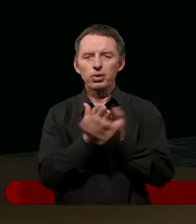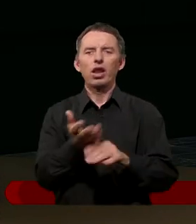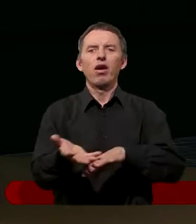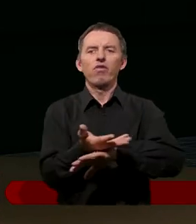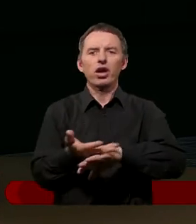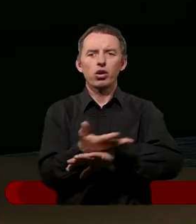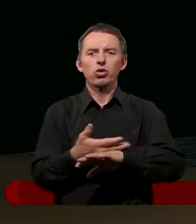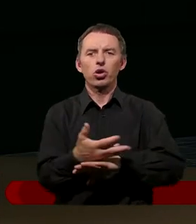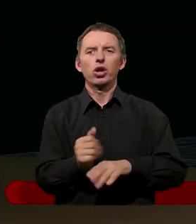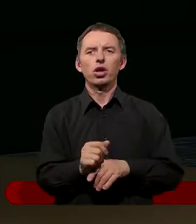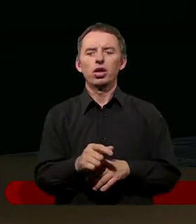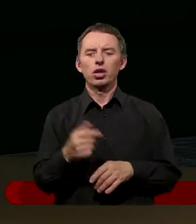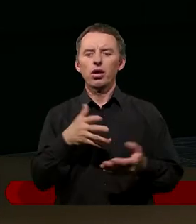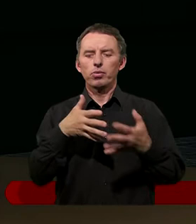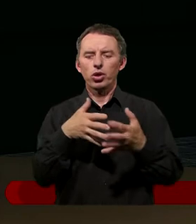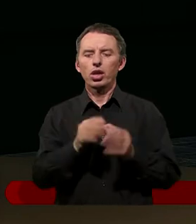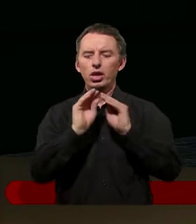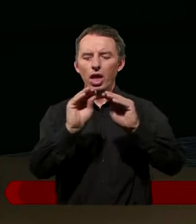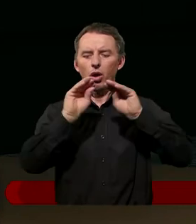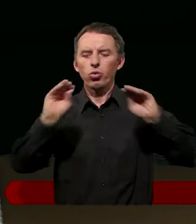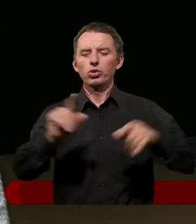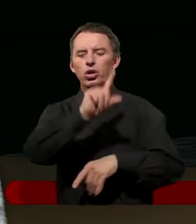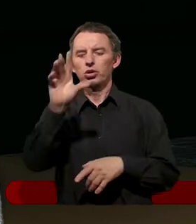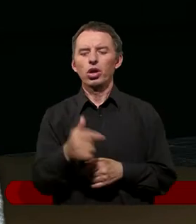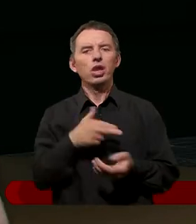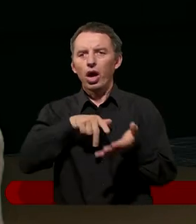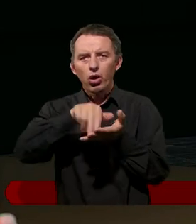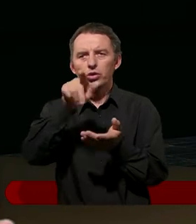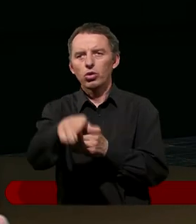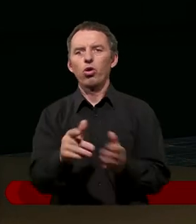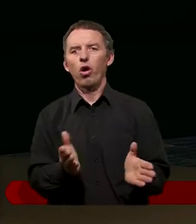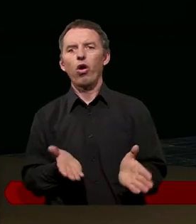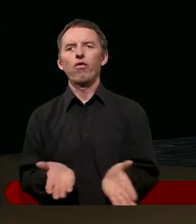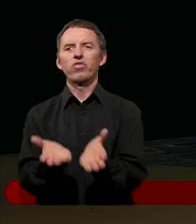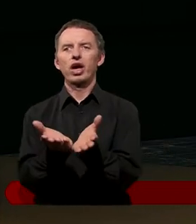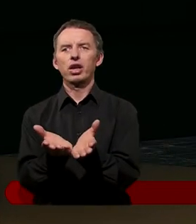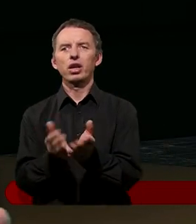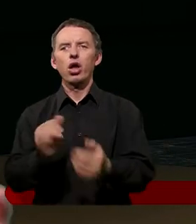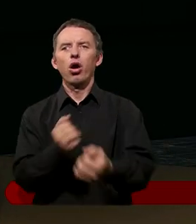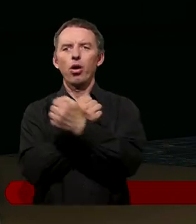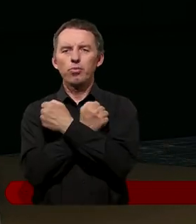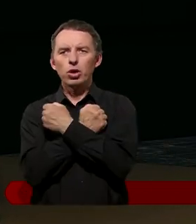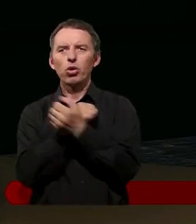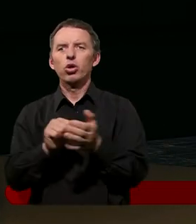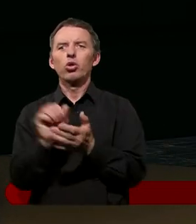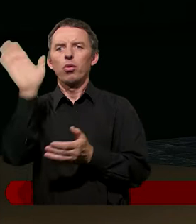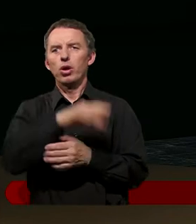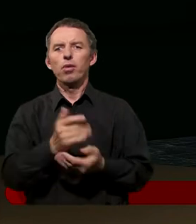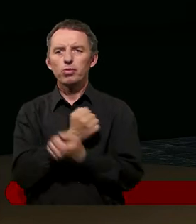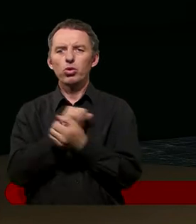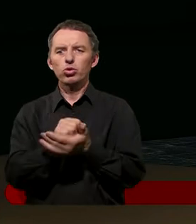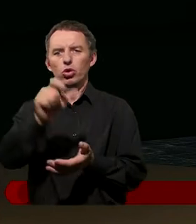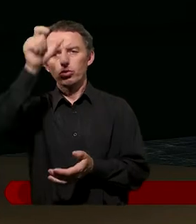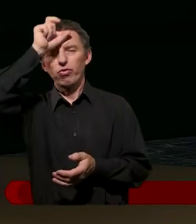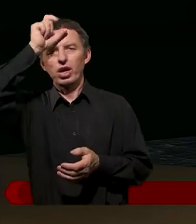gdzie Bóg próbował ich przez proroków nauczyć, że to nie chodzi o ofiary. Chodzi o miłość do Boga, chodzi o miłość do